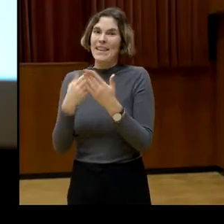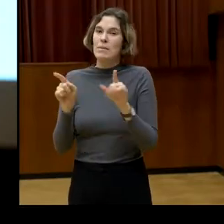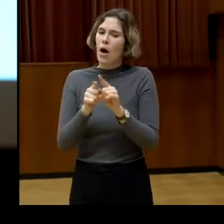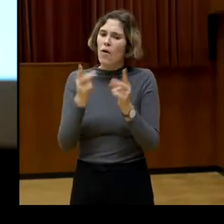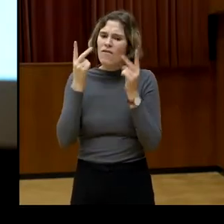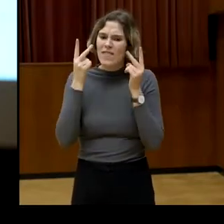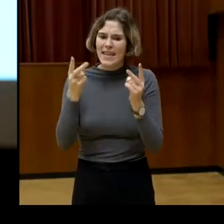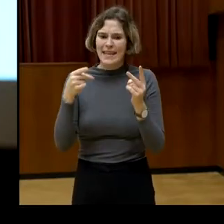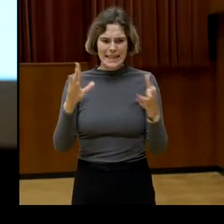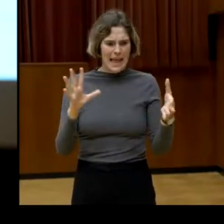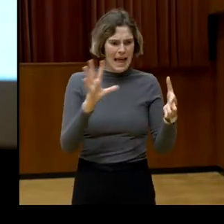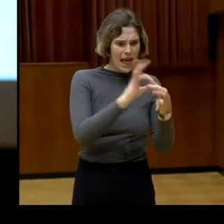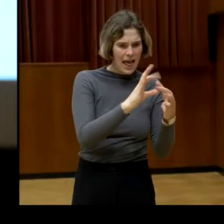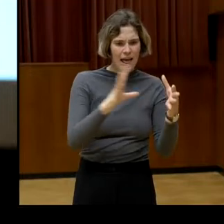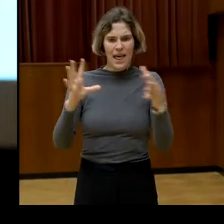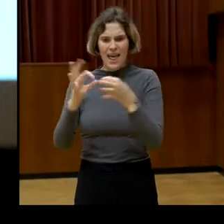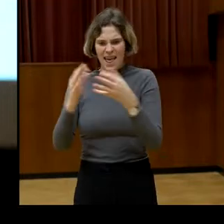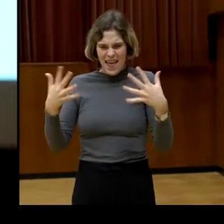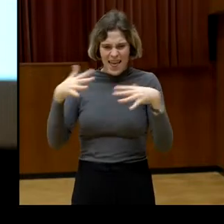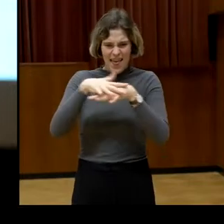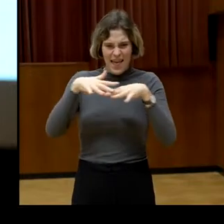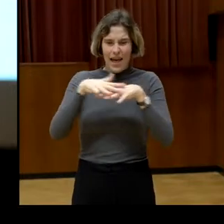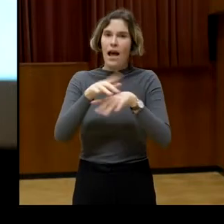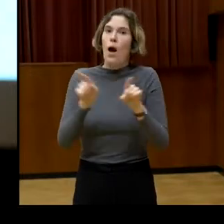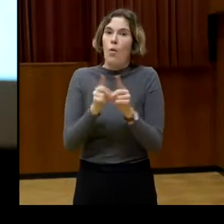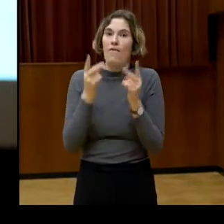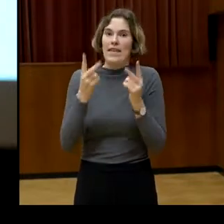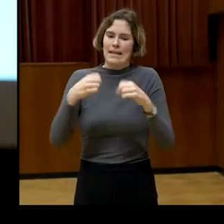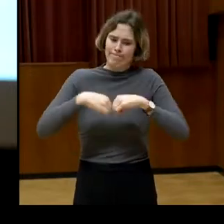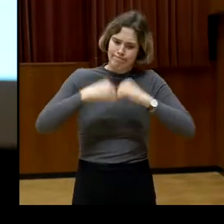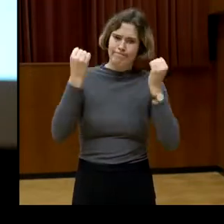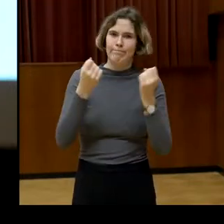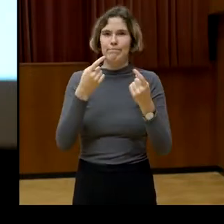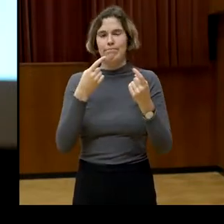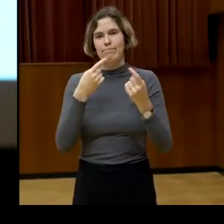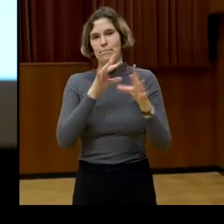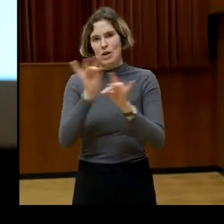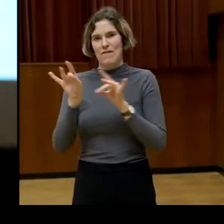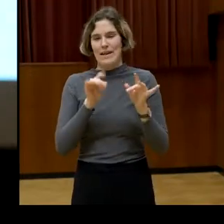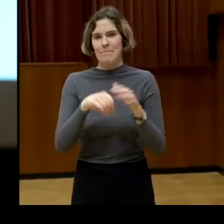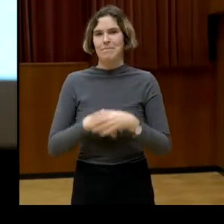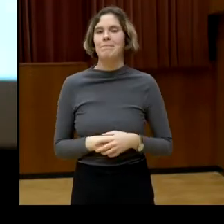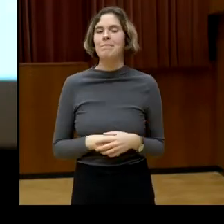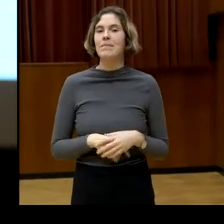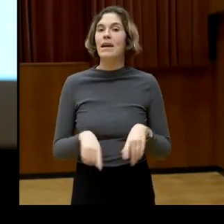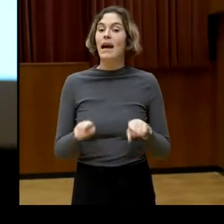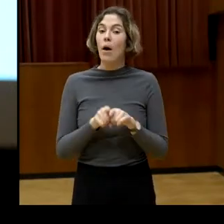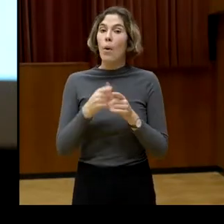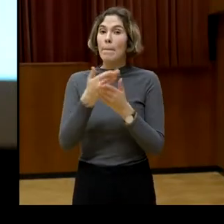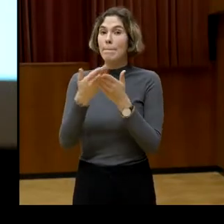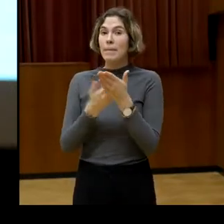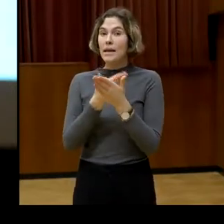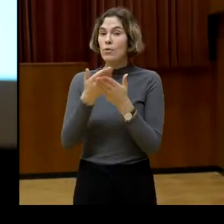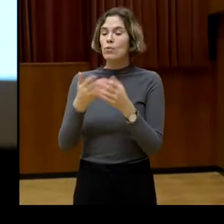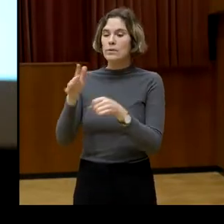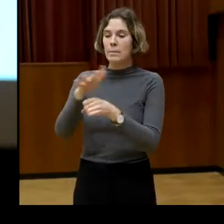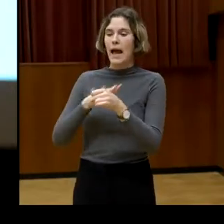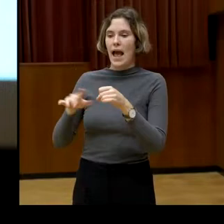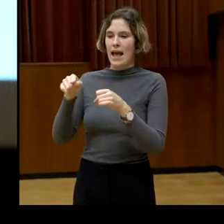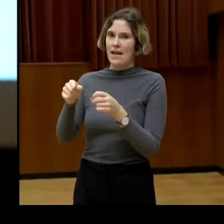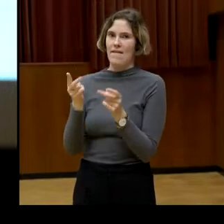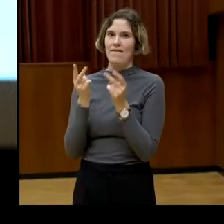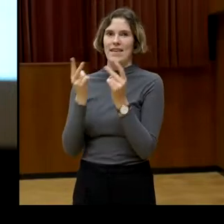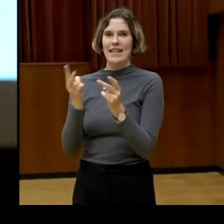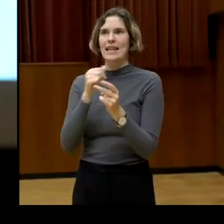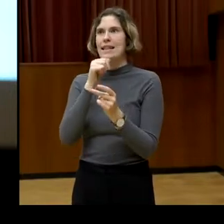über dieses Zusammenwirken zu sprechen. Wichtig auch, und das betrifft vor allem den Bildungsbereich, dass es wichtig ist, nicht nur